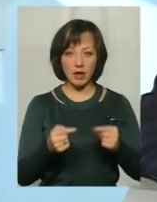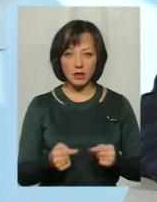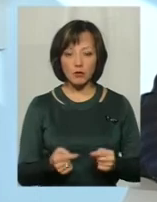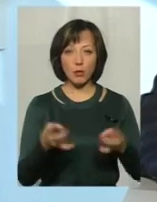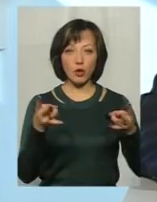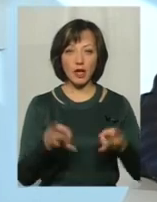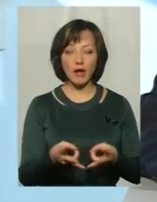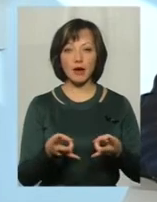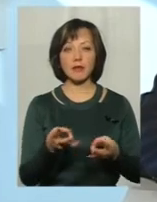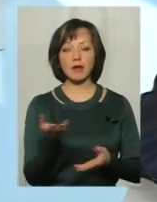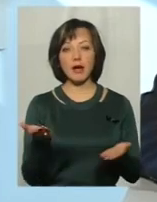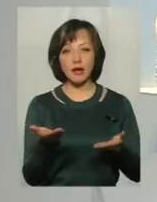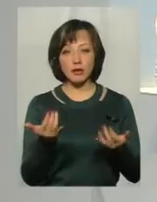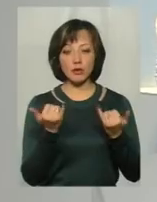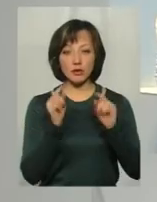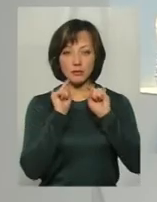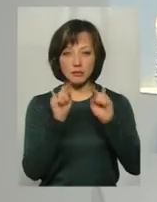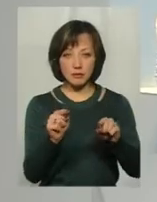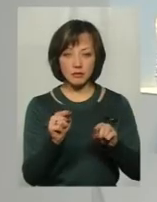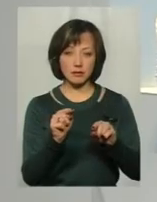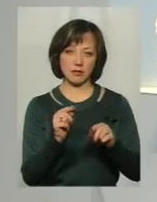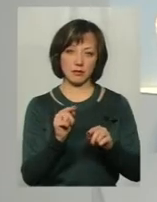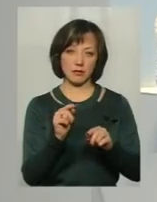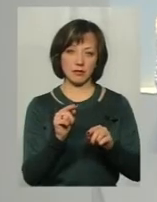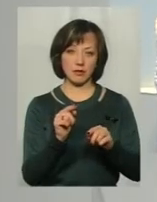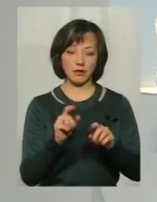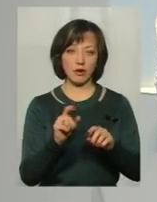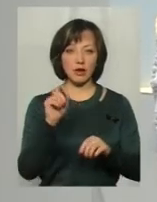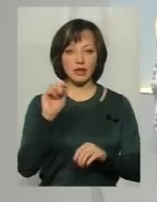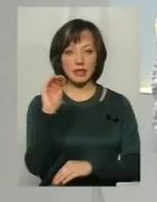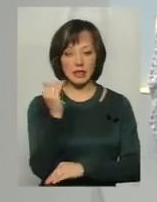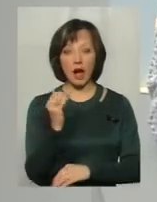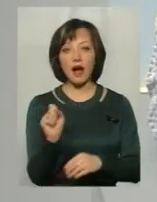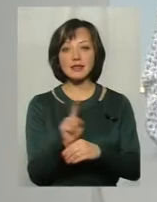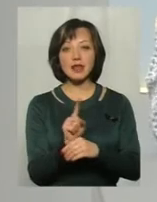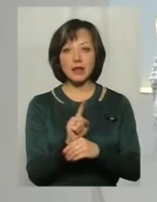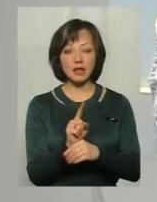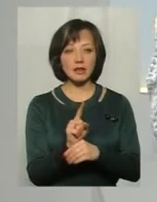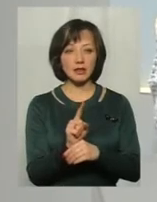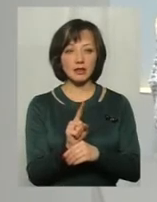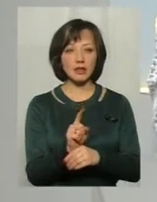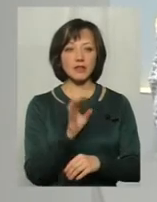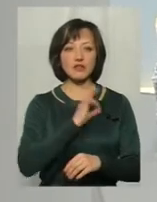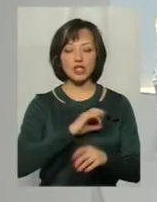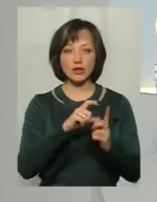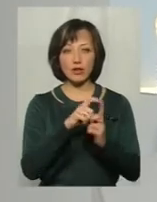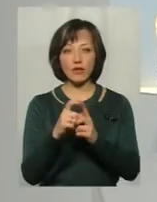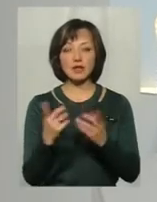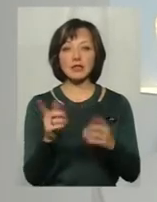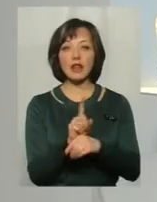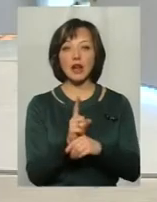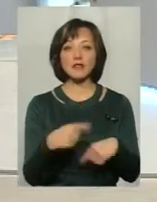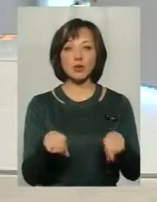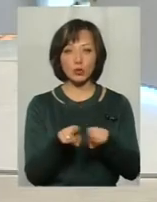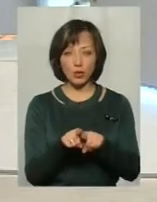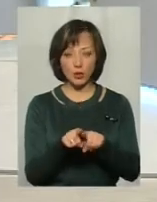тих потреб, на які сьогодні має орієнтуватися учень. Але все таки стандарт, просто вжили це слово, стандарт. Тобто все